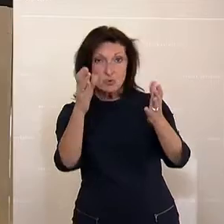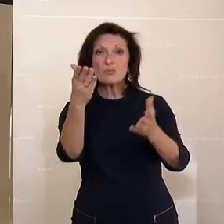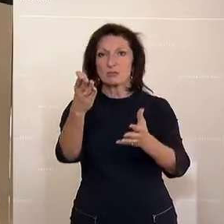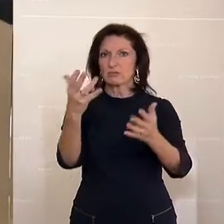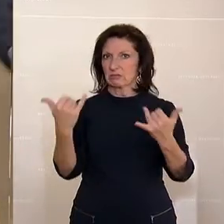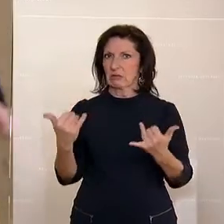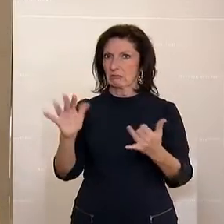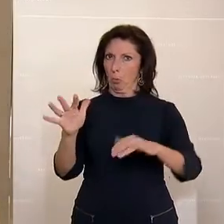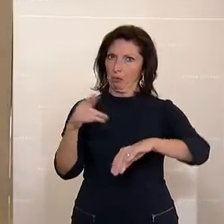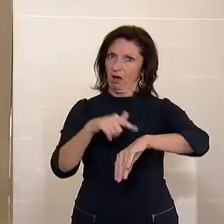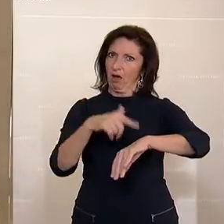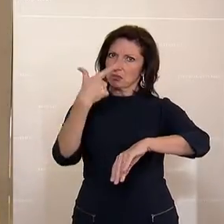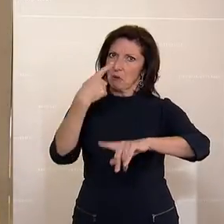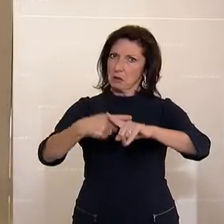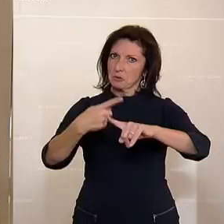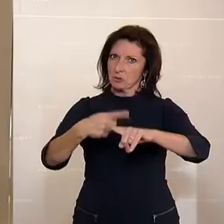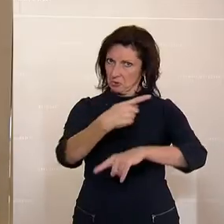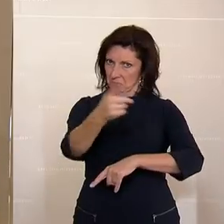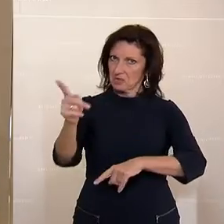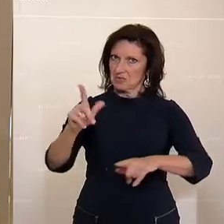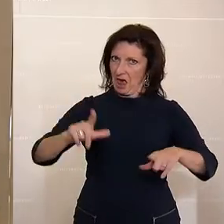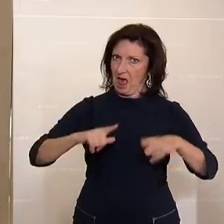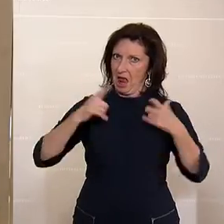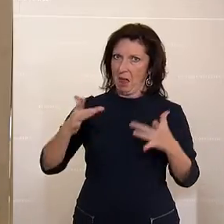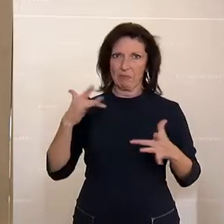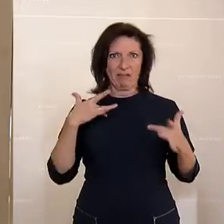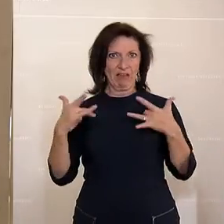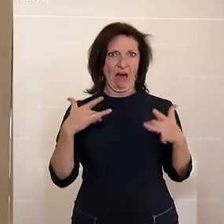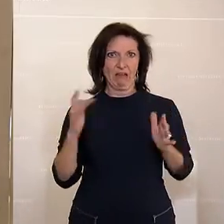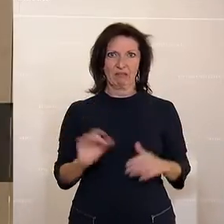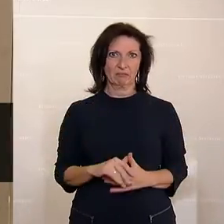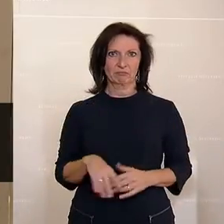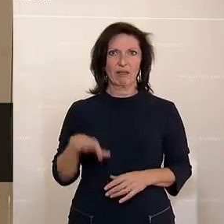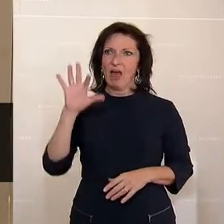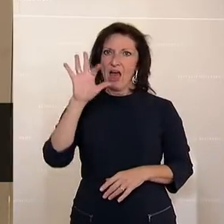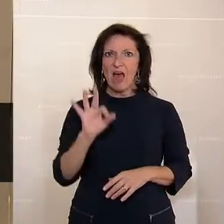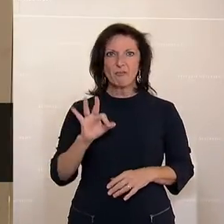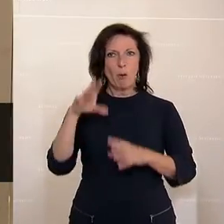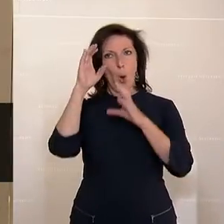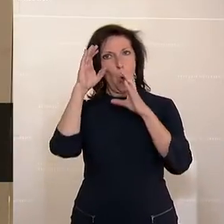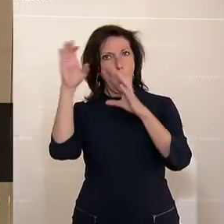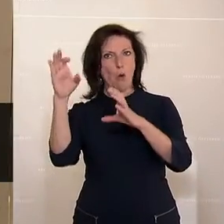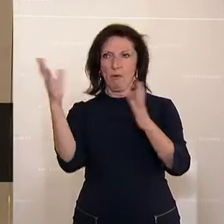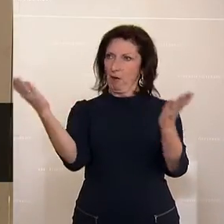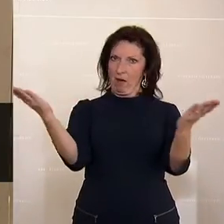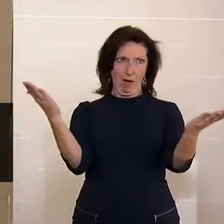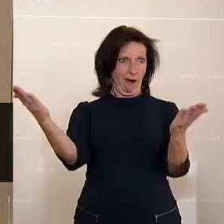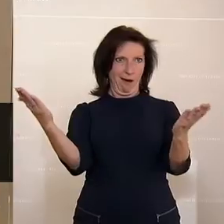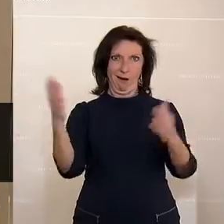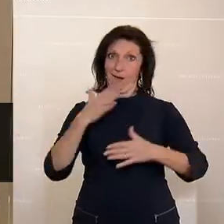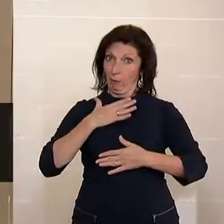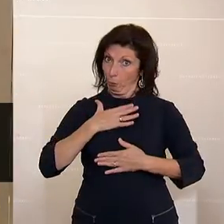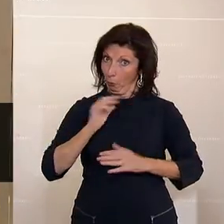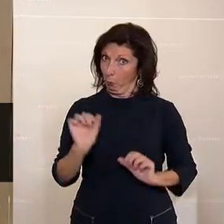gut zwei Stunden ein Schauspiel zwischen FPÖ und ÖVP, das seinesgleichen wohl